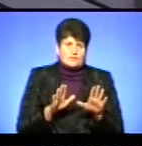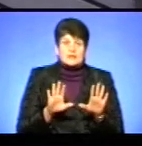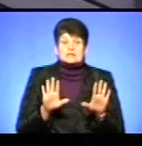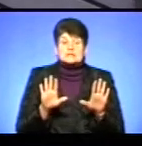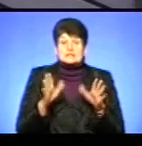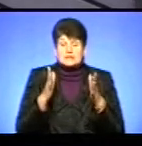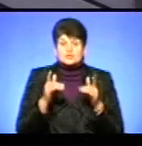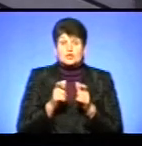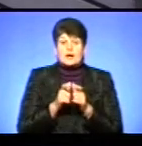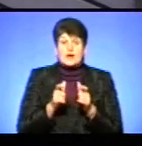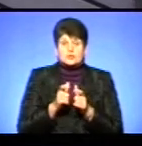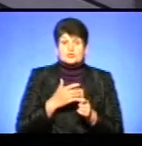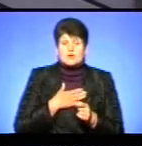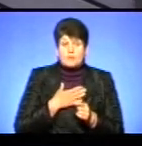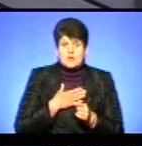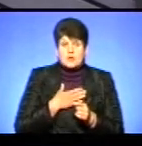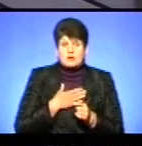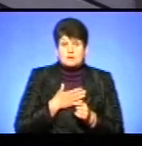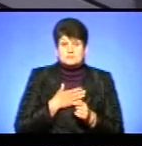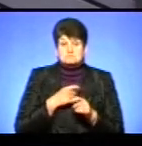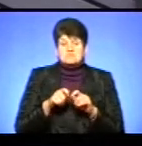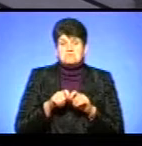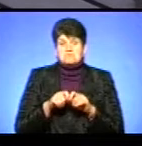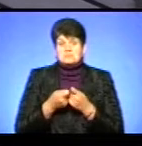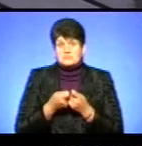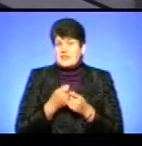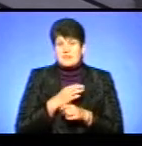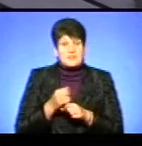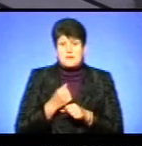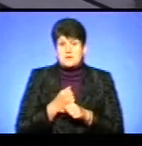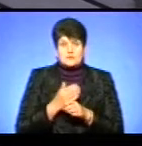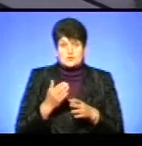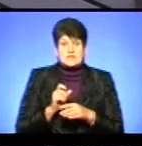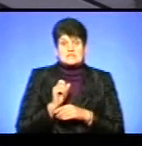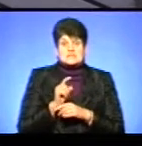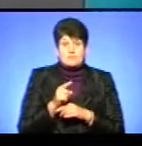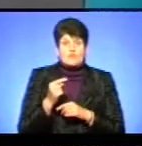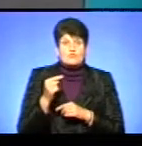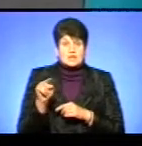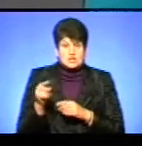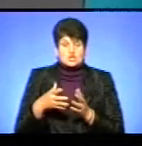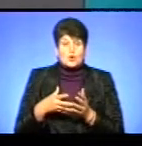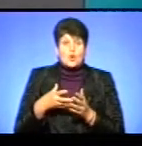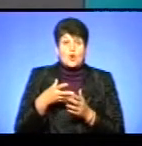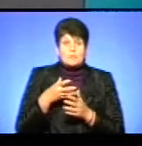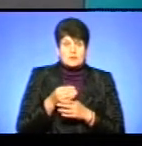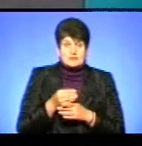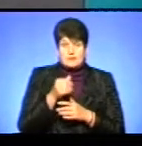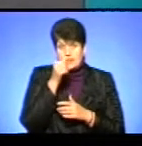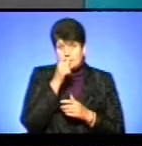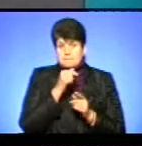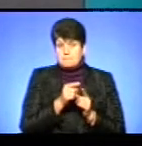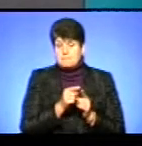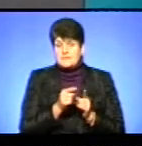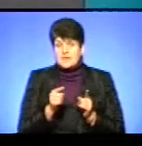сталося, що карточка моя вийшла з ладу, просто вона не працює. Я замовив собі іншу, оплатив цю, але місяць часу,